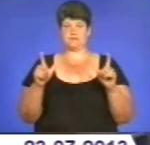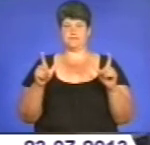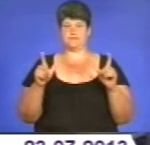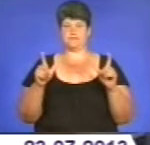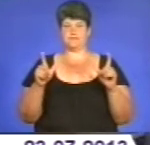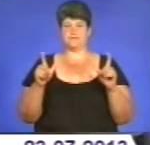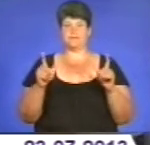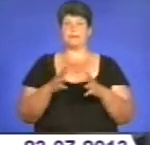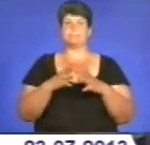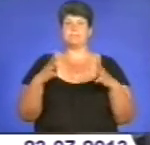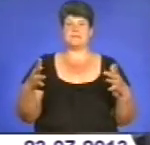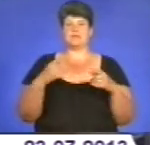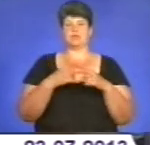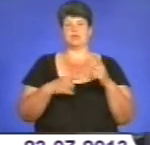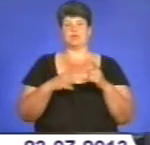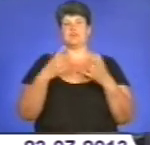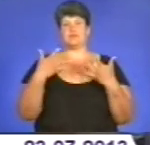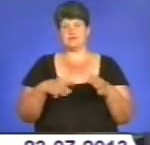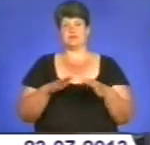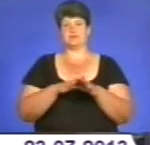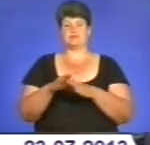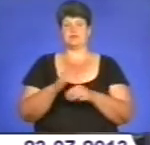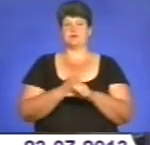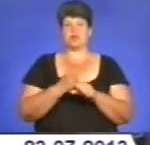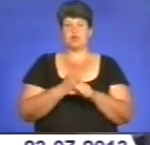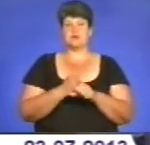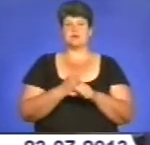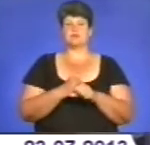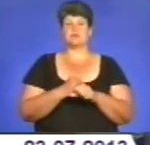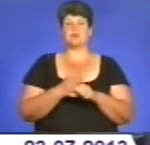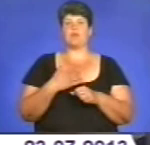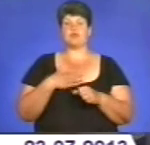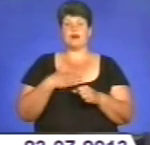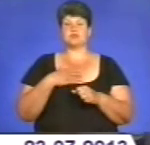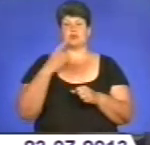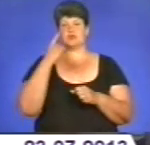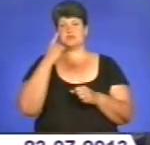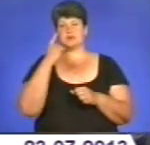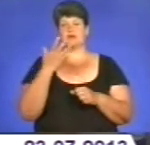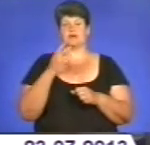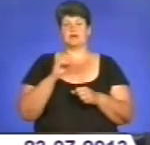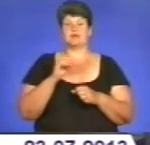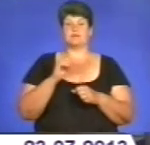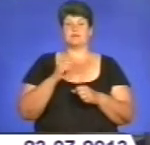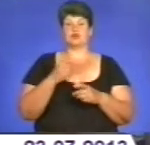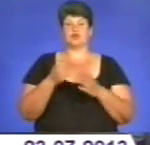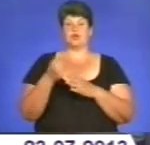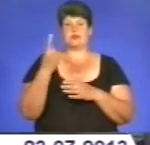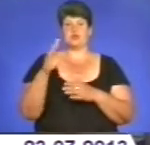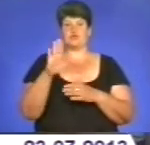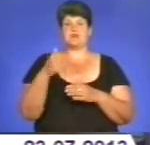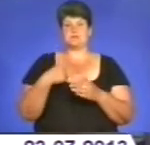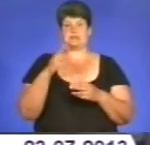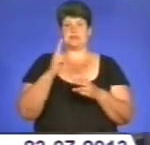більша половина вже в них зроблена. І по наших оцінках і даних ми цю роботу до 1 вересня